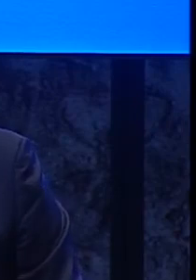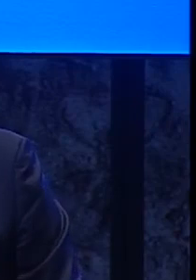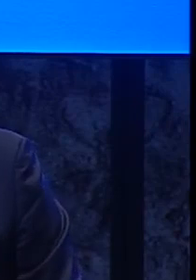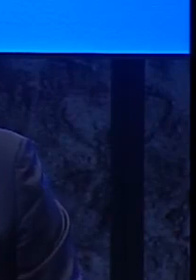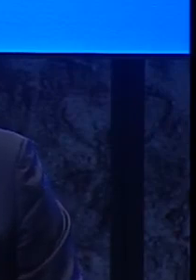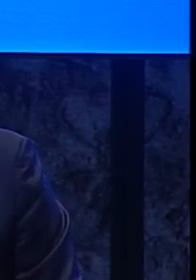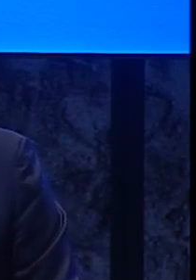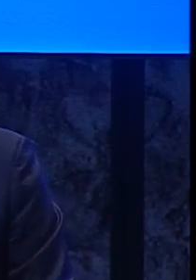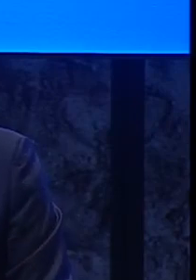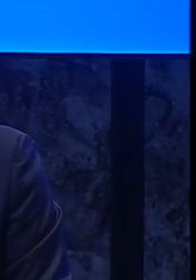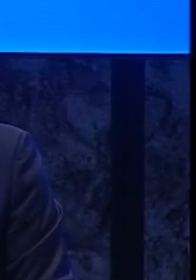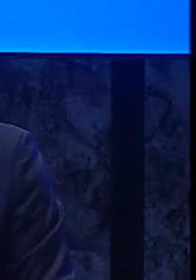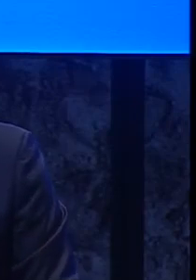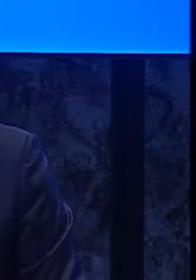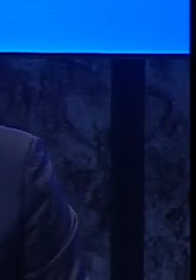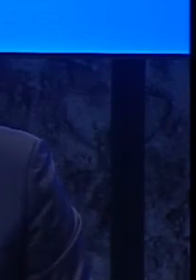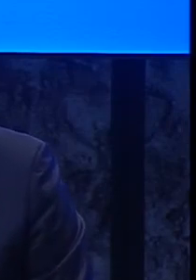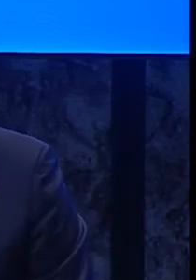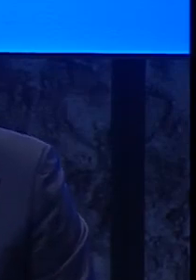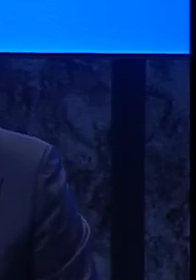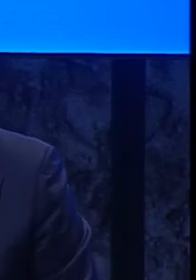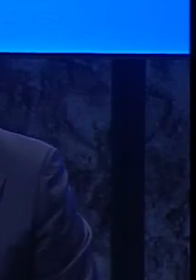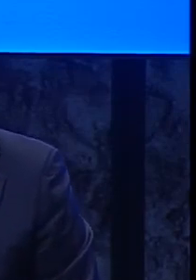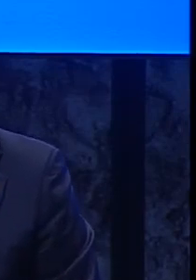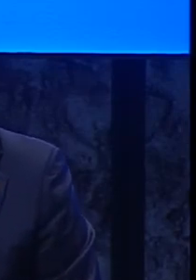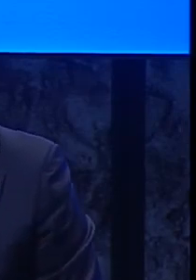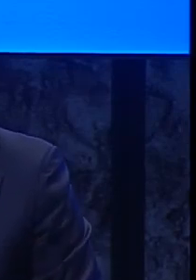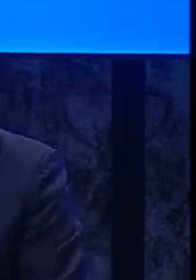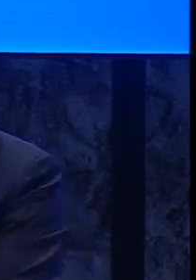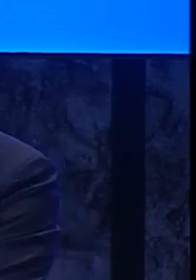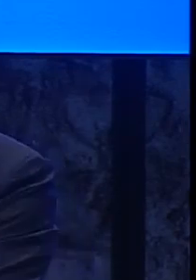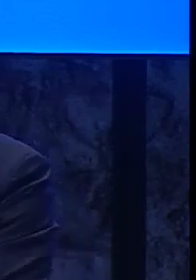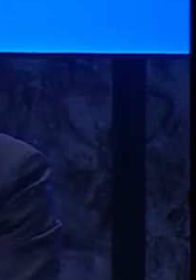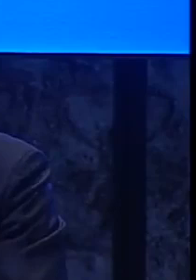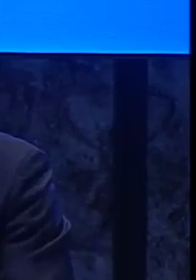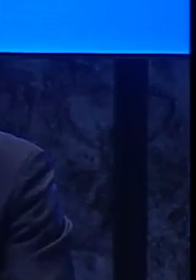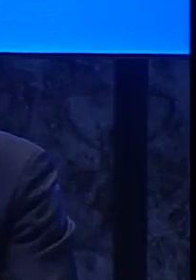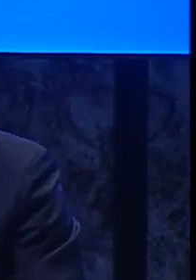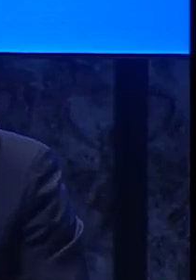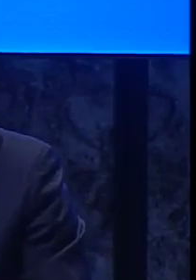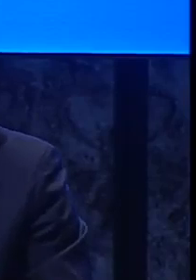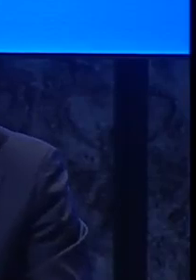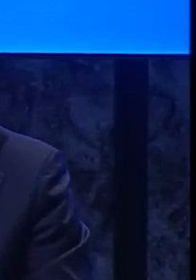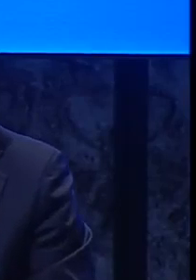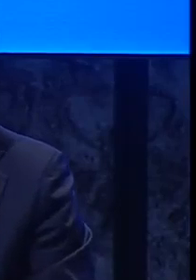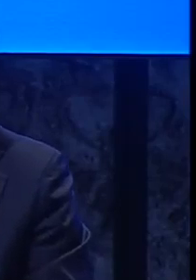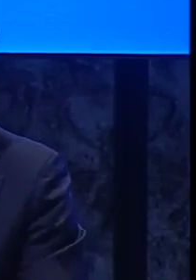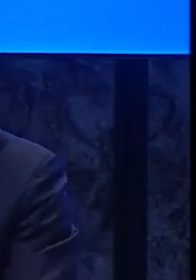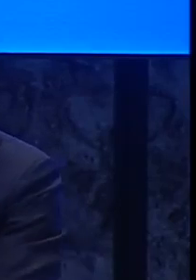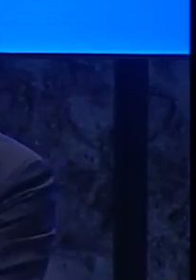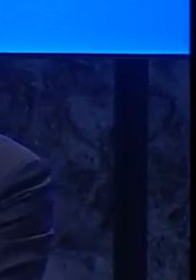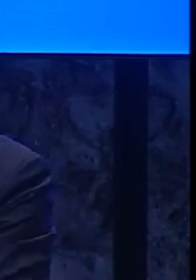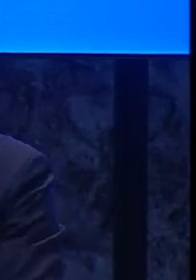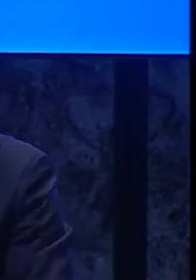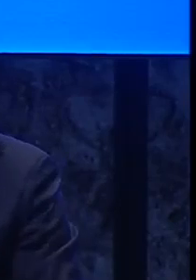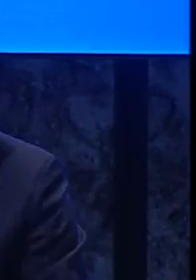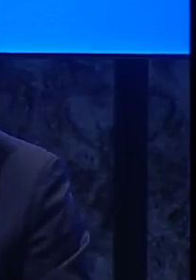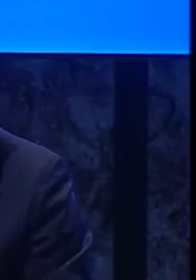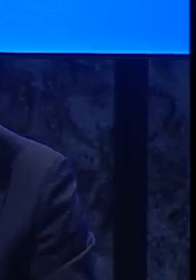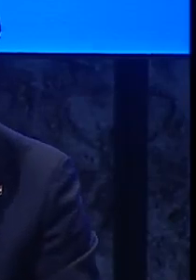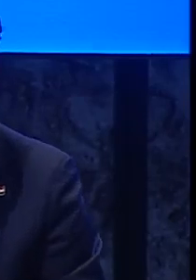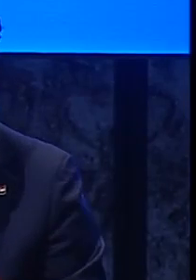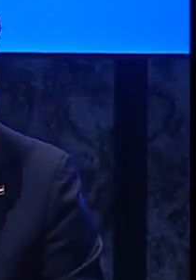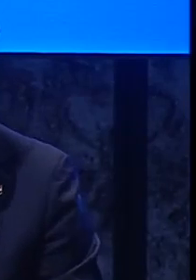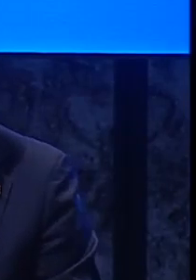-Galinskog laboratorija. Dopustite mi da kažem i nekoliko riječi o situaciji sa pandemijom